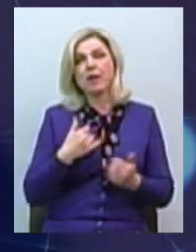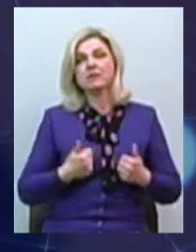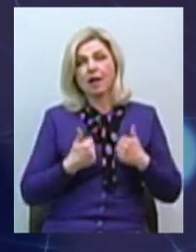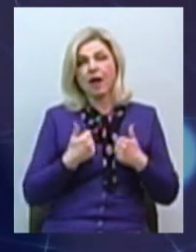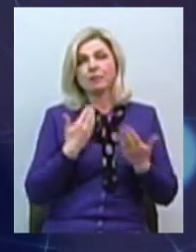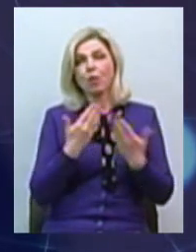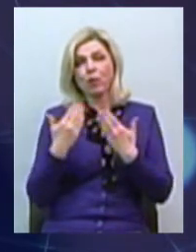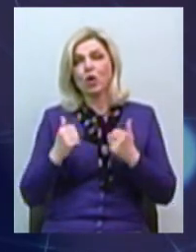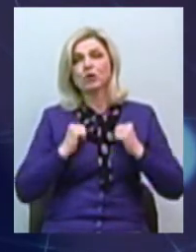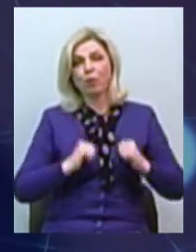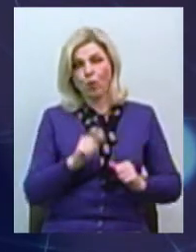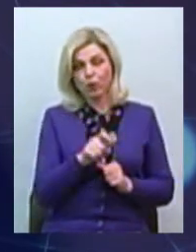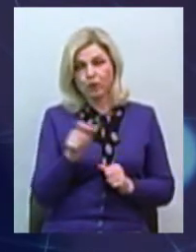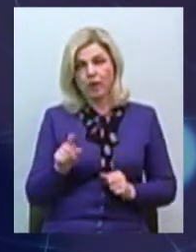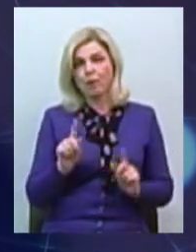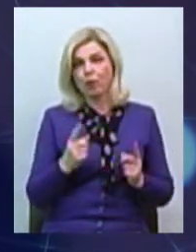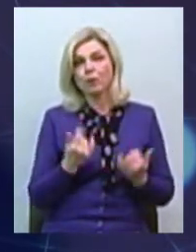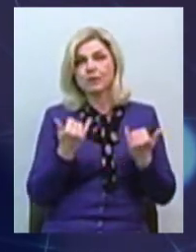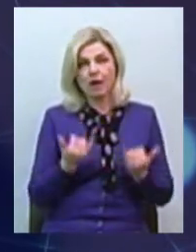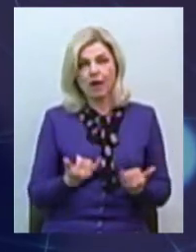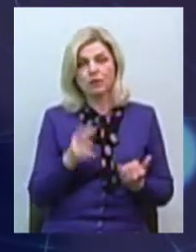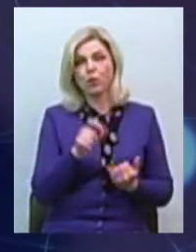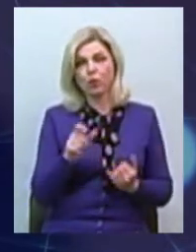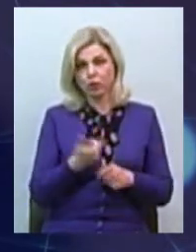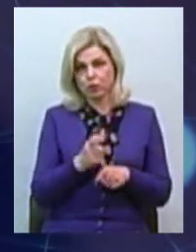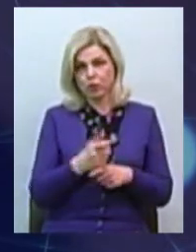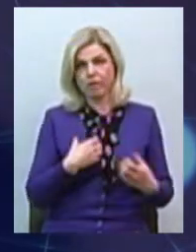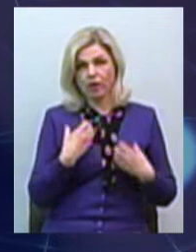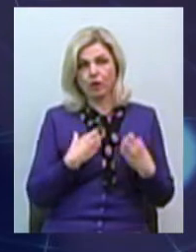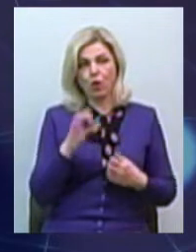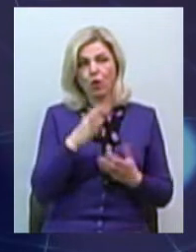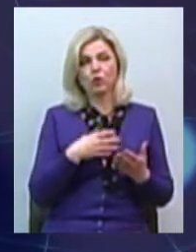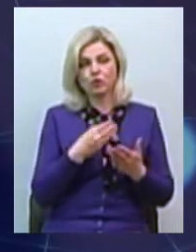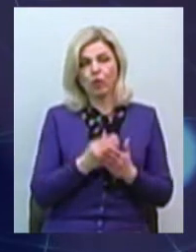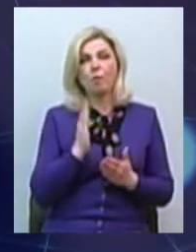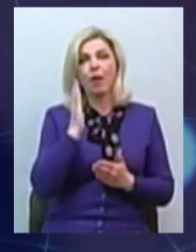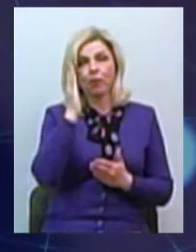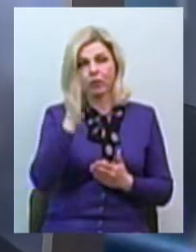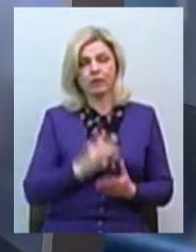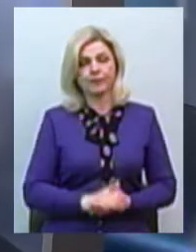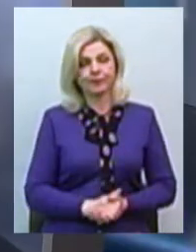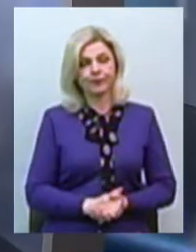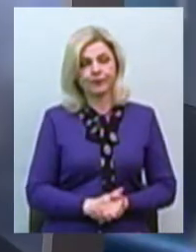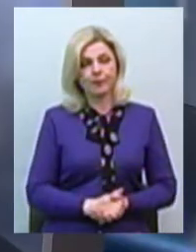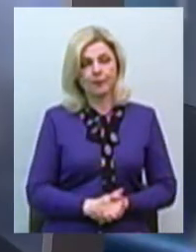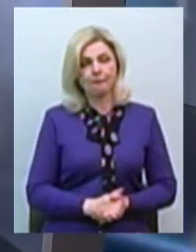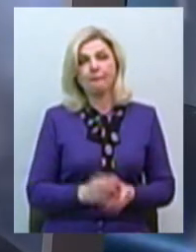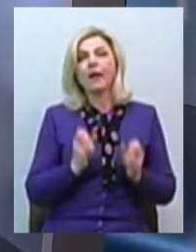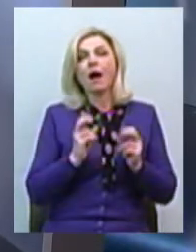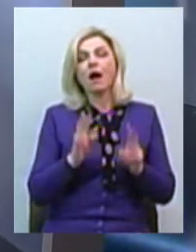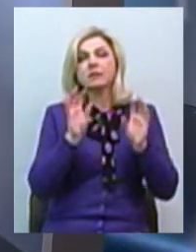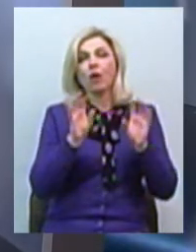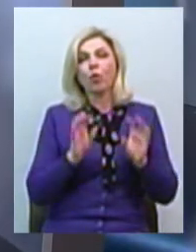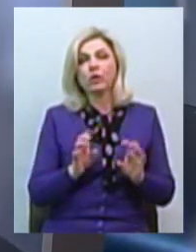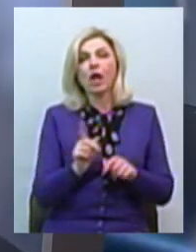заспокоювати людей, тому що наразі люди дуже хвилюються щодо свого майбутнього взагалі. А яким чином законодавством